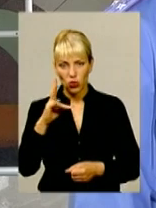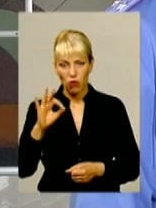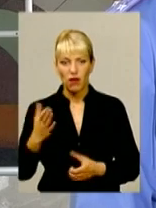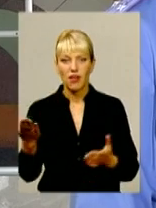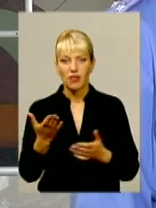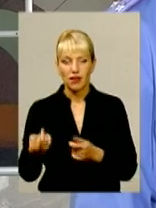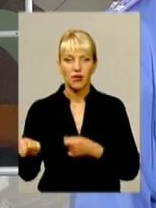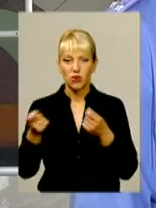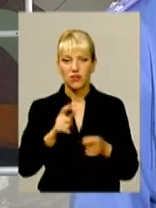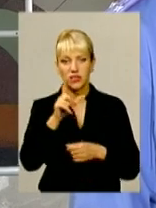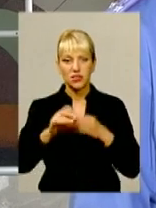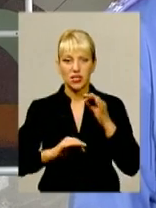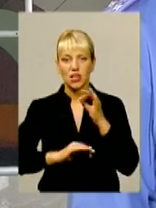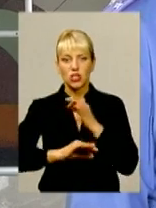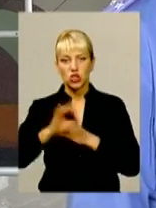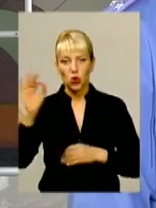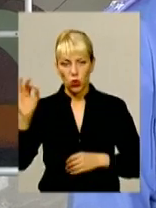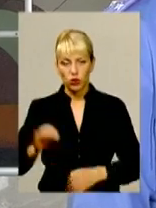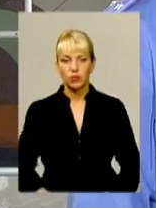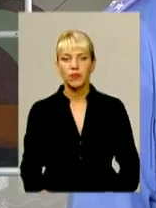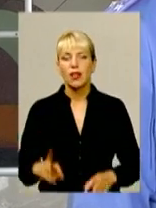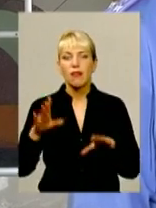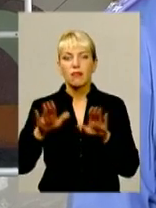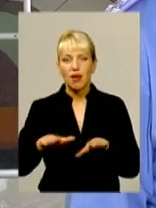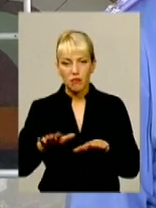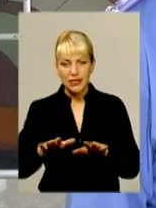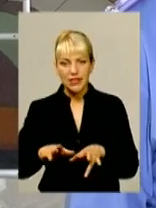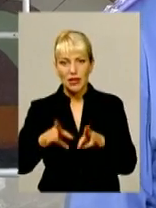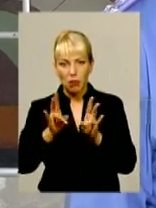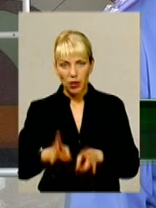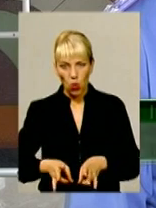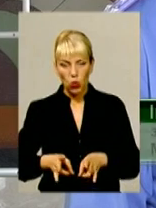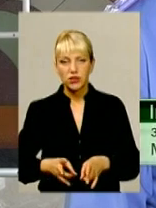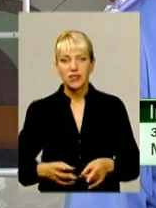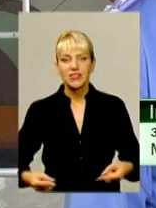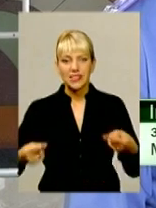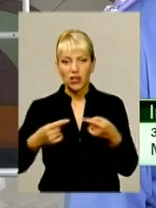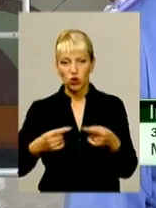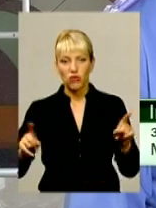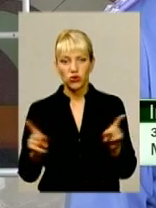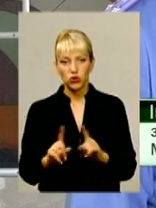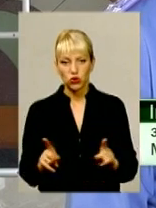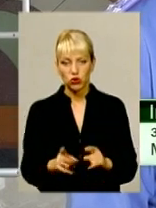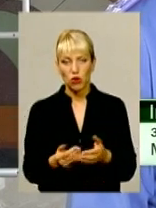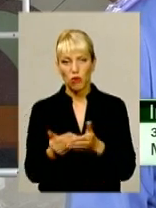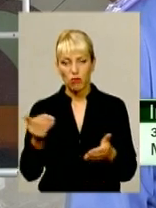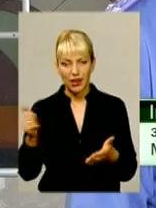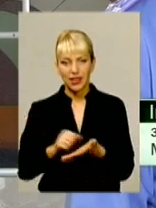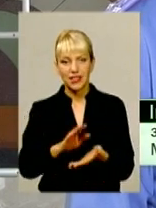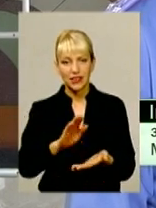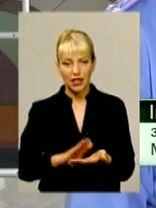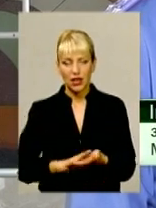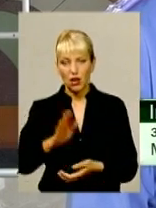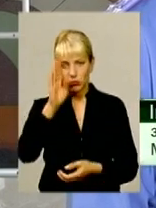З виїзду на місце пригоди було встановлено, що попередньо даний громадянин